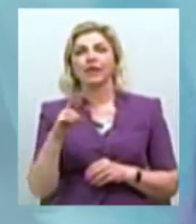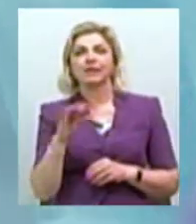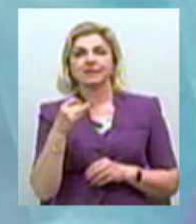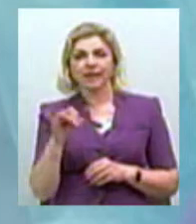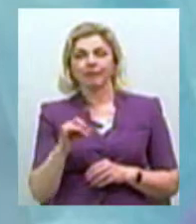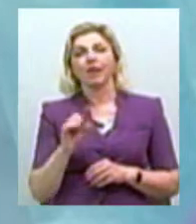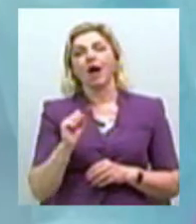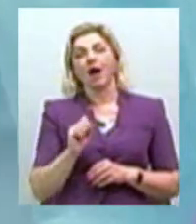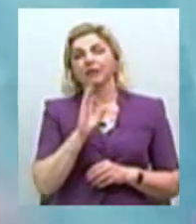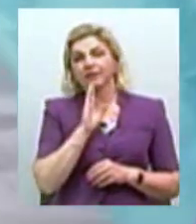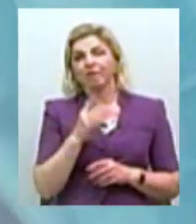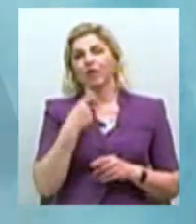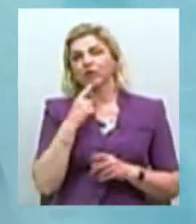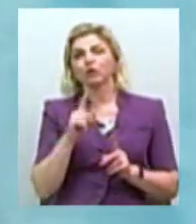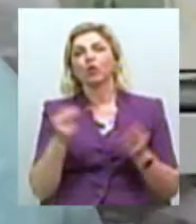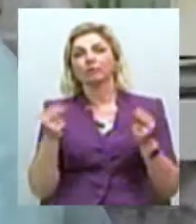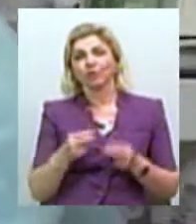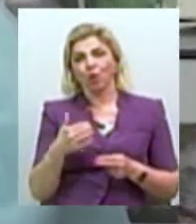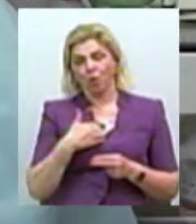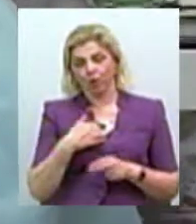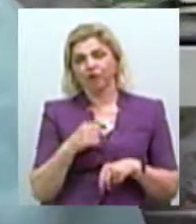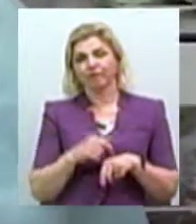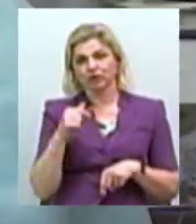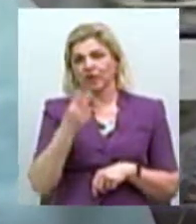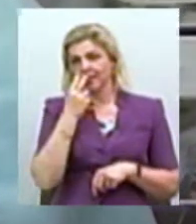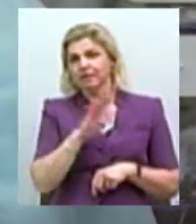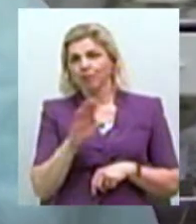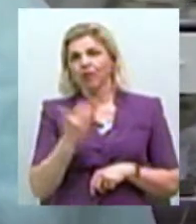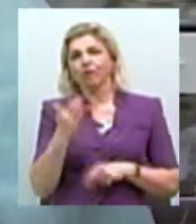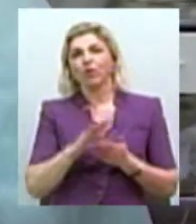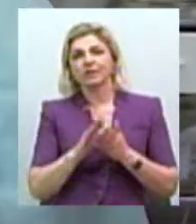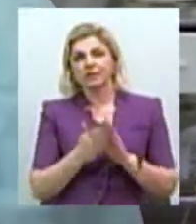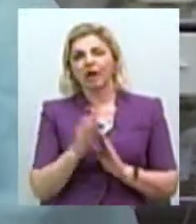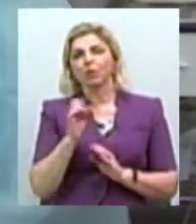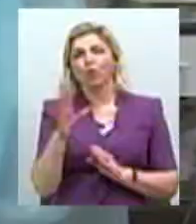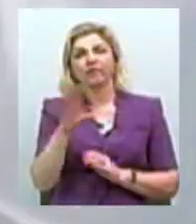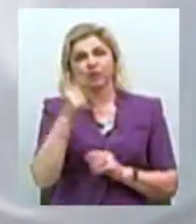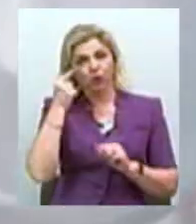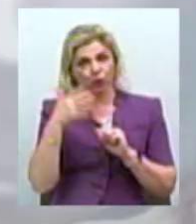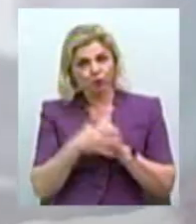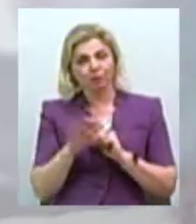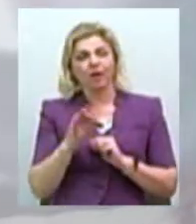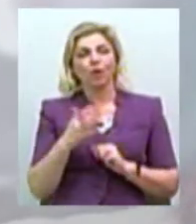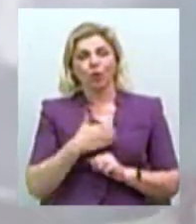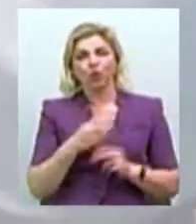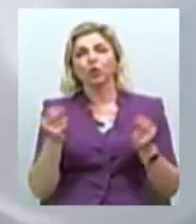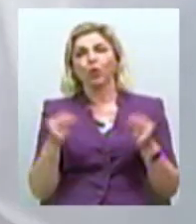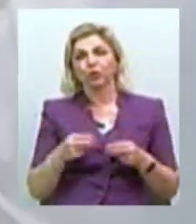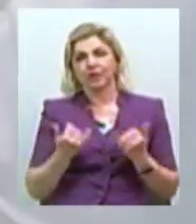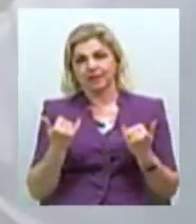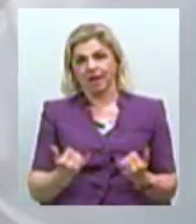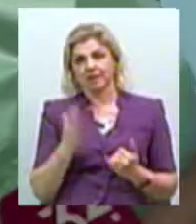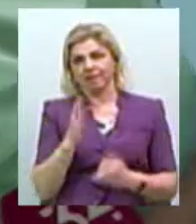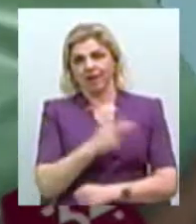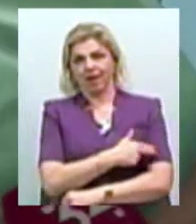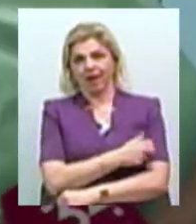розповідає, одружуватись Олександр вирішив свідомо. Незважаючи на його стан, він все розуміє і також захотів одружитися саме зараз у